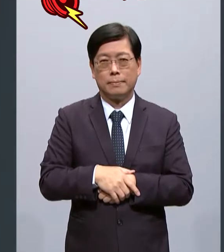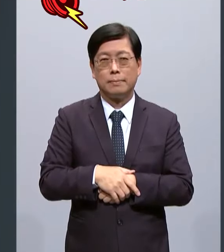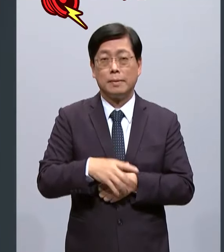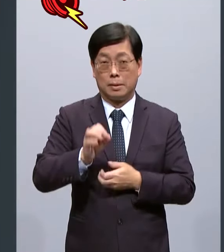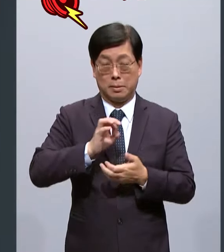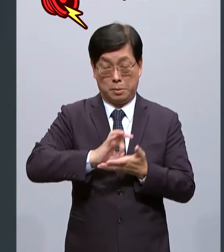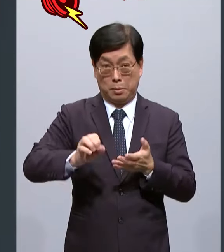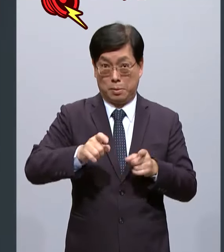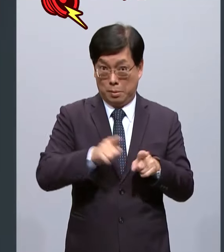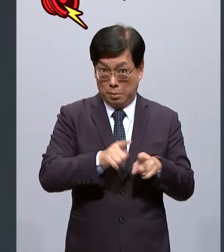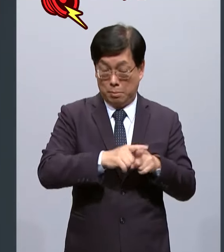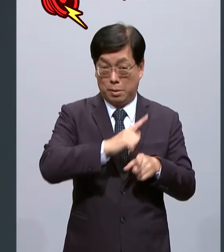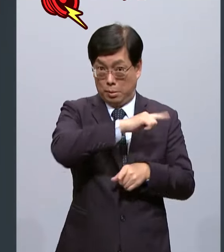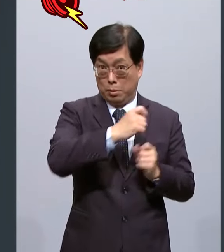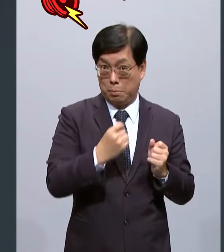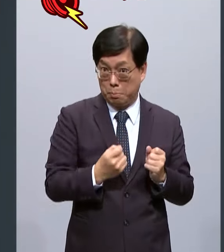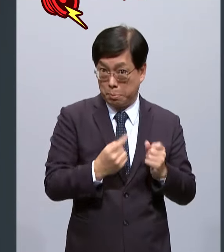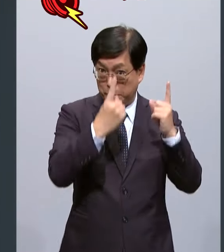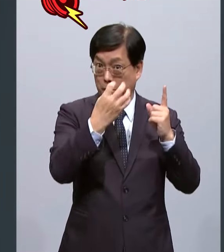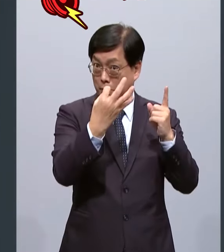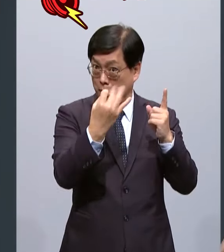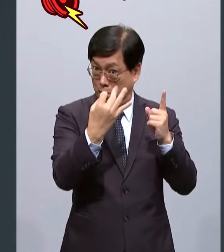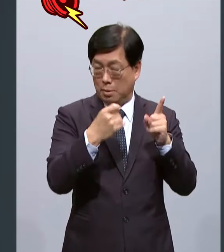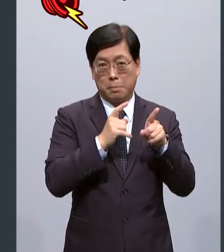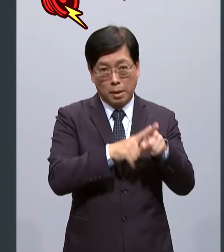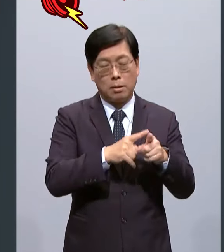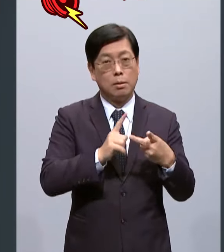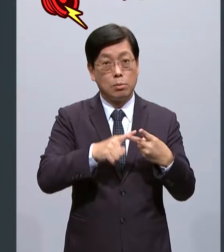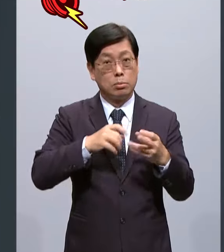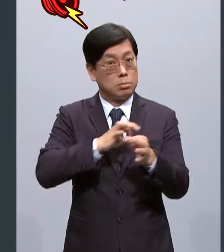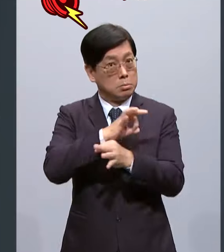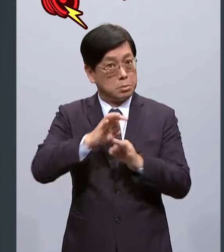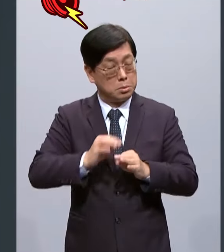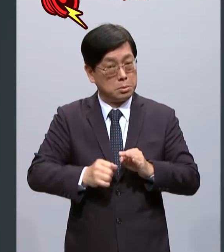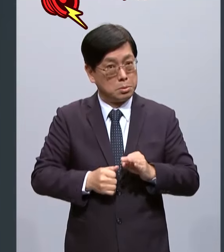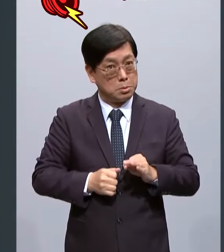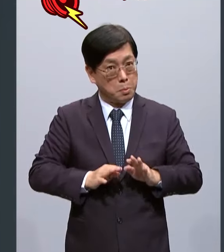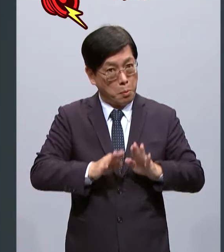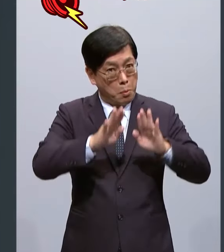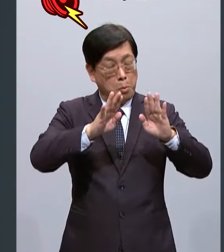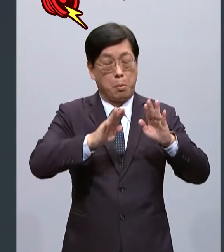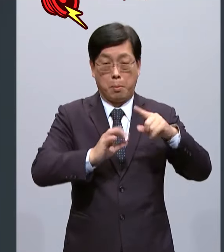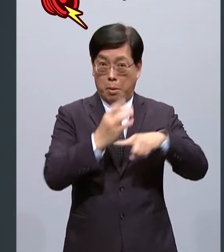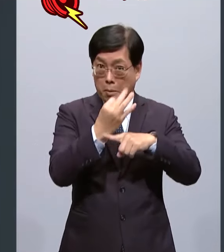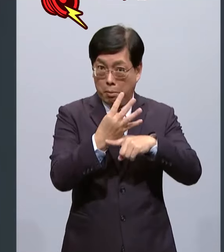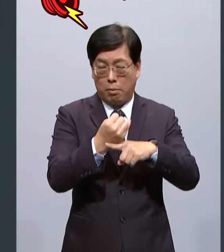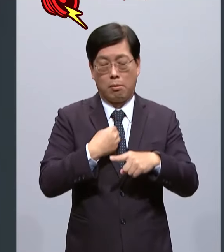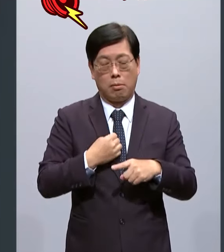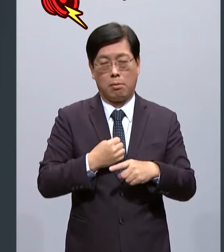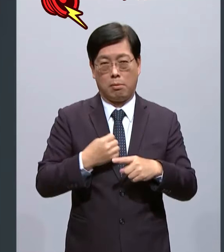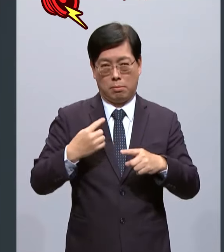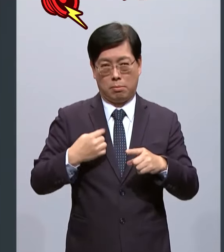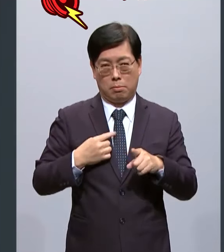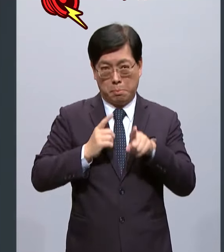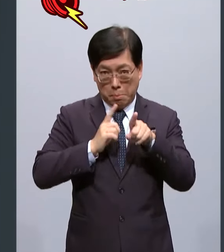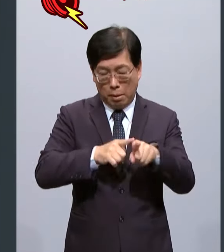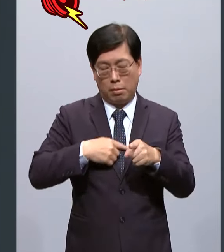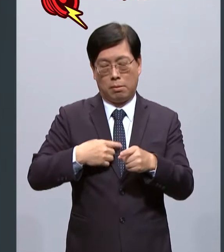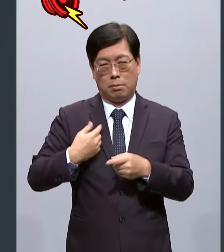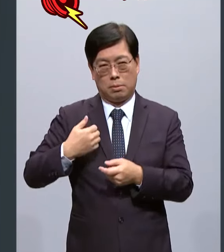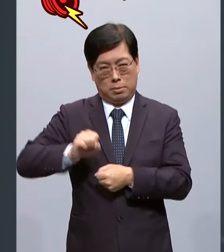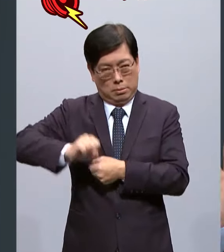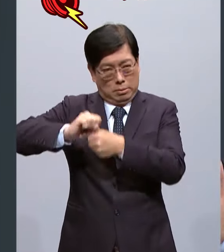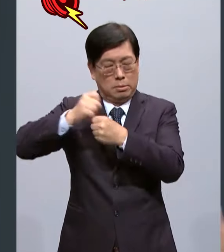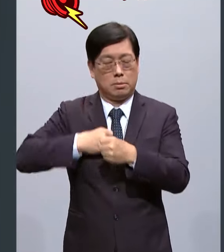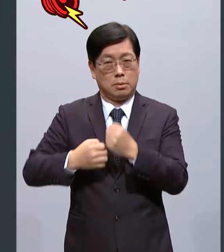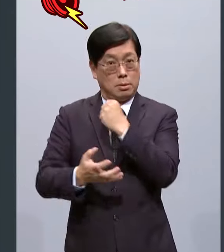物价指数根据物价指数或是经济成长的指数来调整劳工基本的薪资